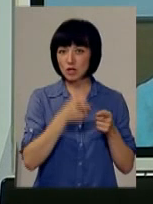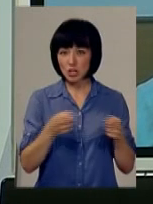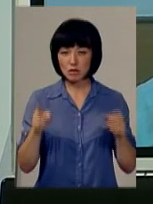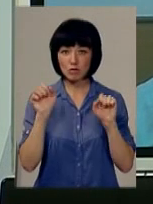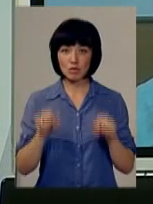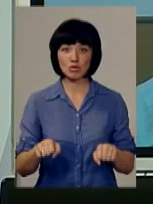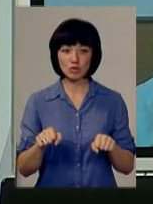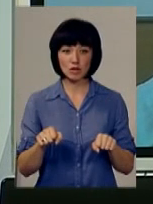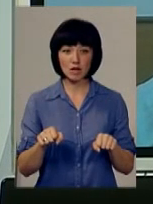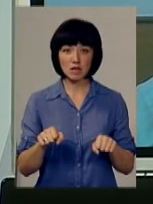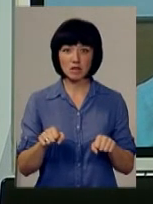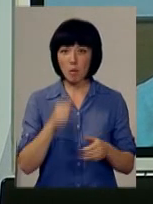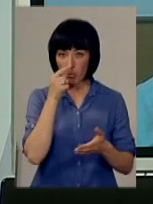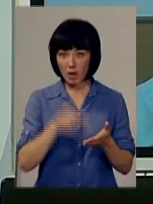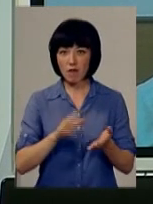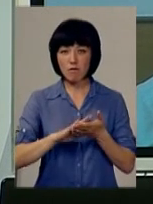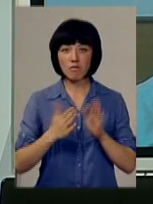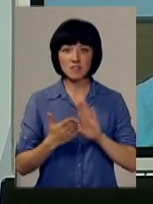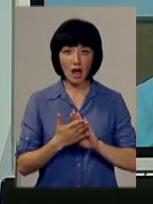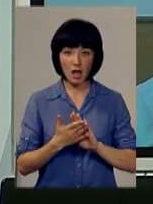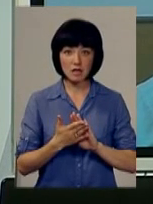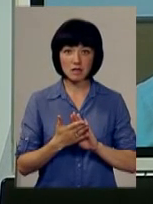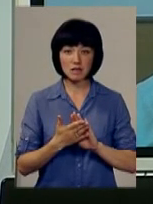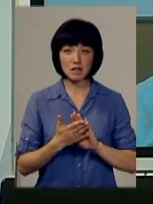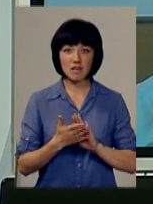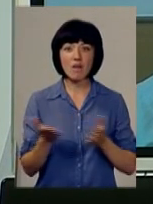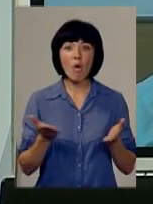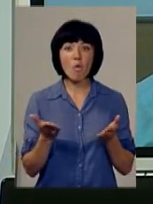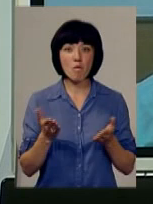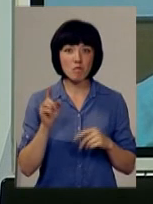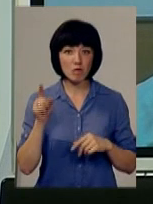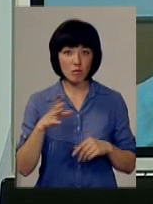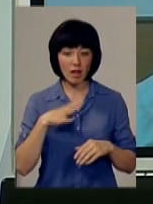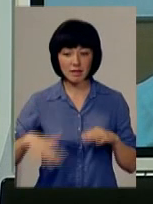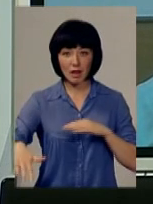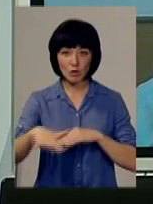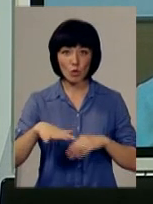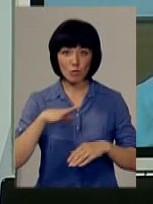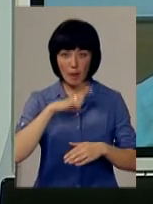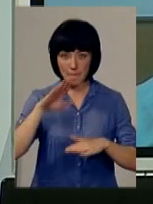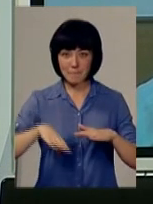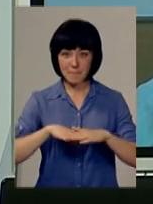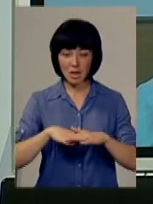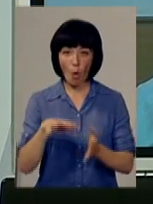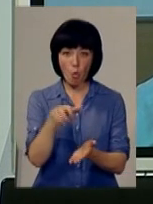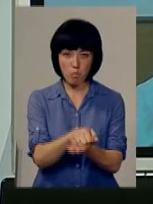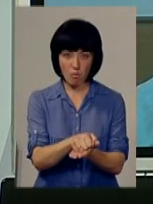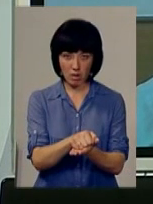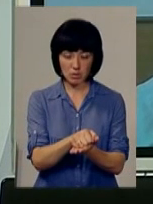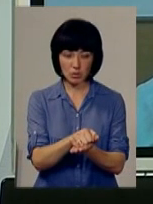остатися в стані тому, в якому вони перебували, так як та територія, вона вже була під окупацією,